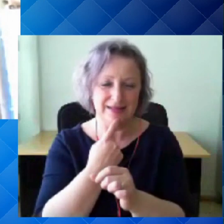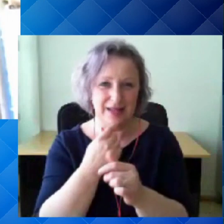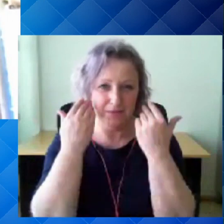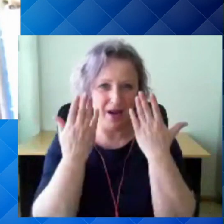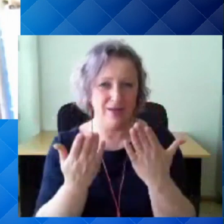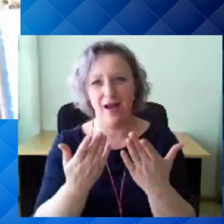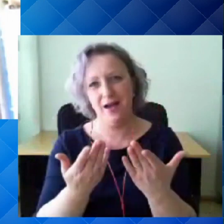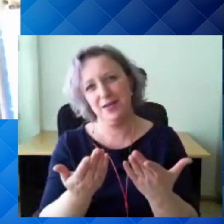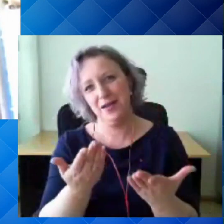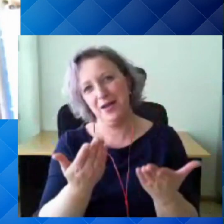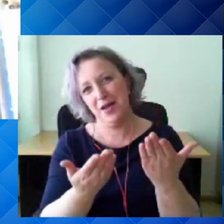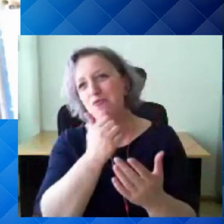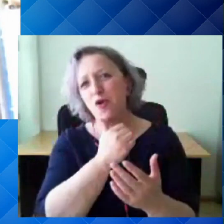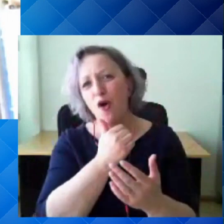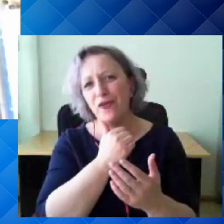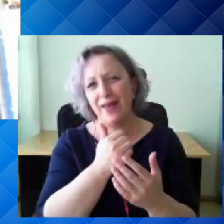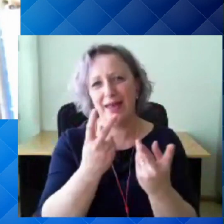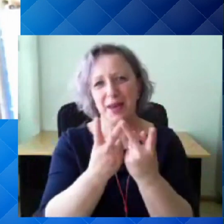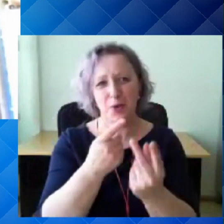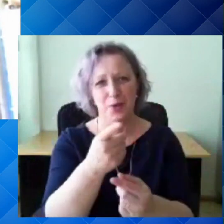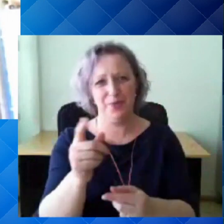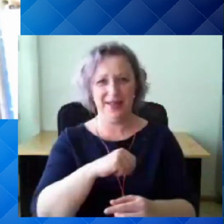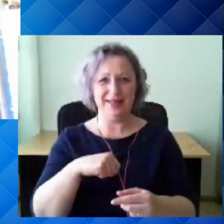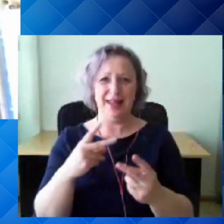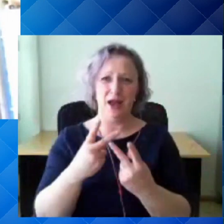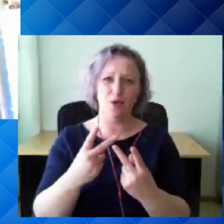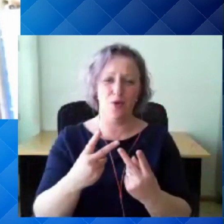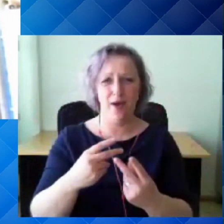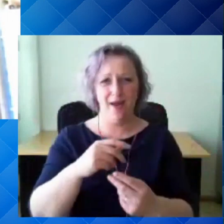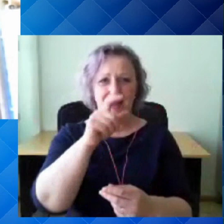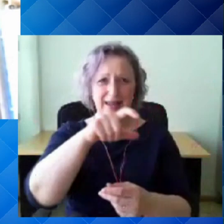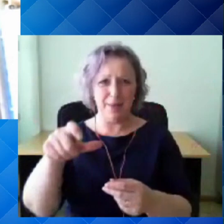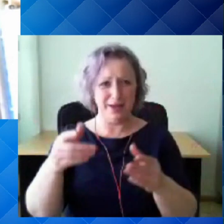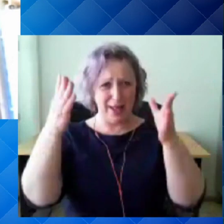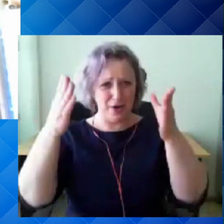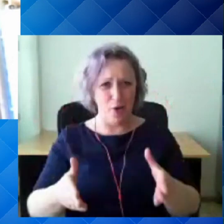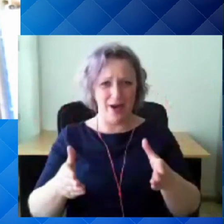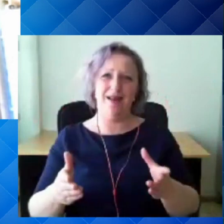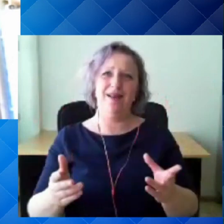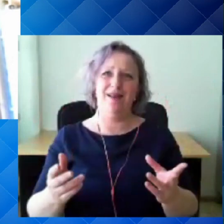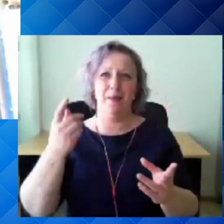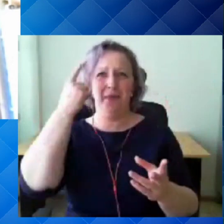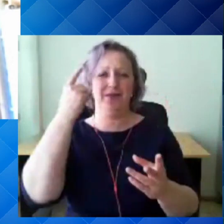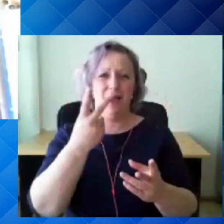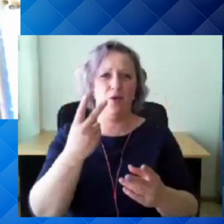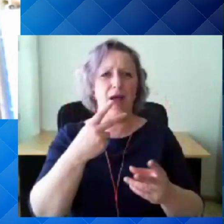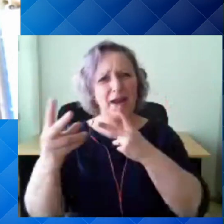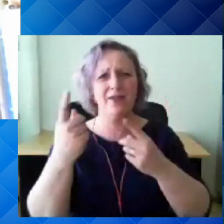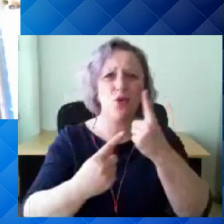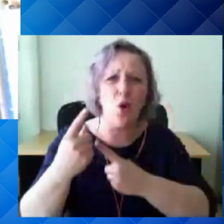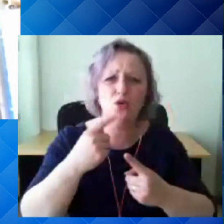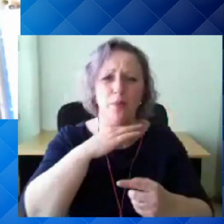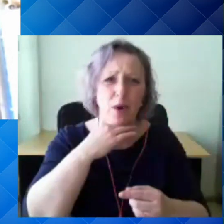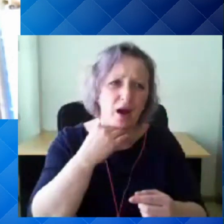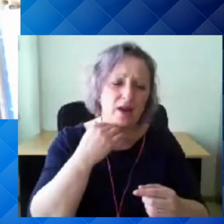ennast korra, ma ei tea, nende inimeste rolli, kelle neid nagu teisegi, kes peavad erinevaid koosolekuit palju ja vahel